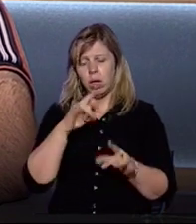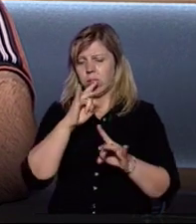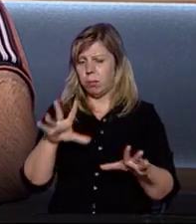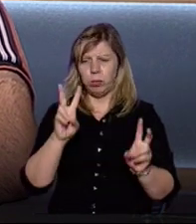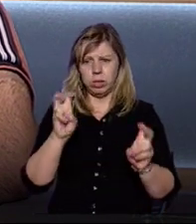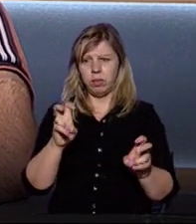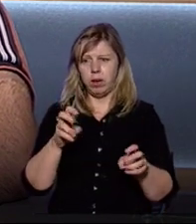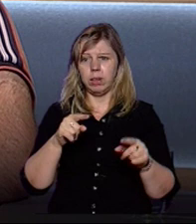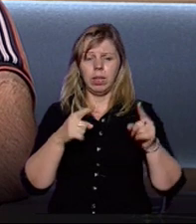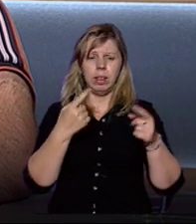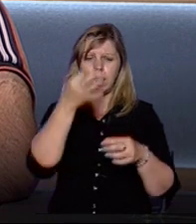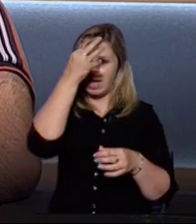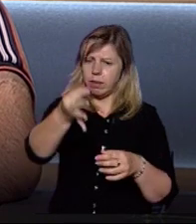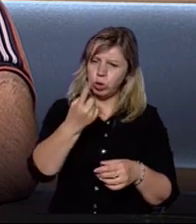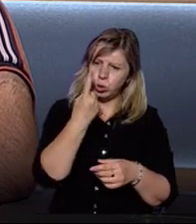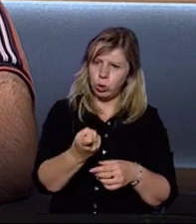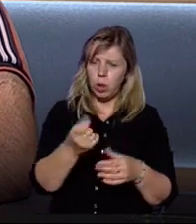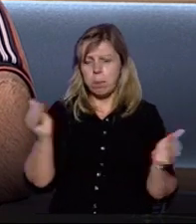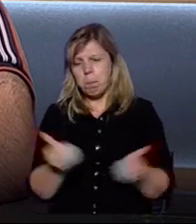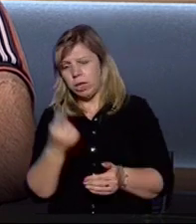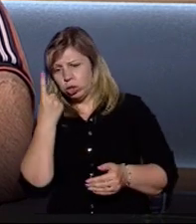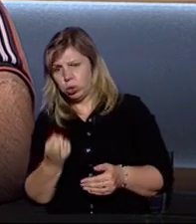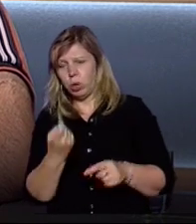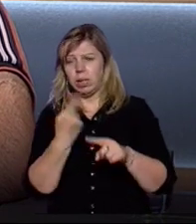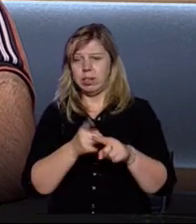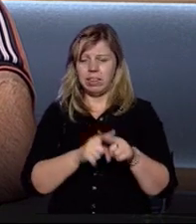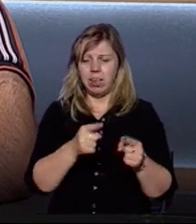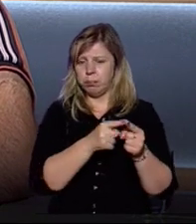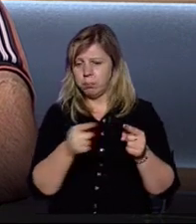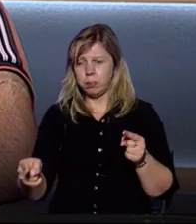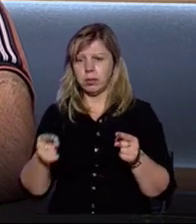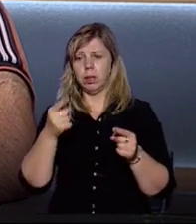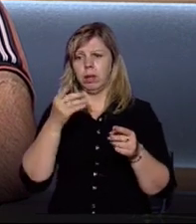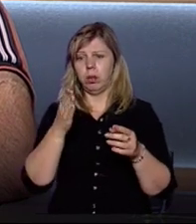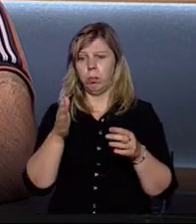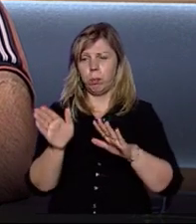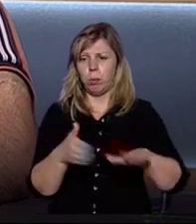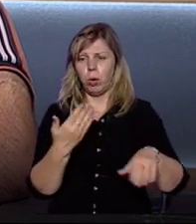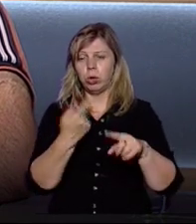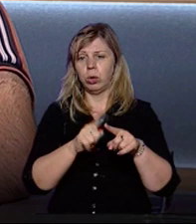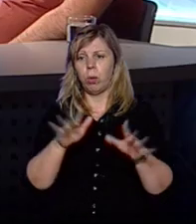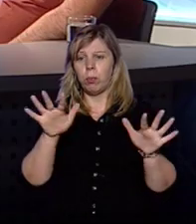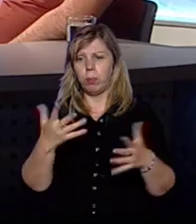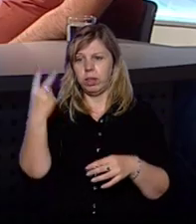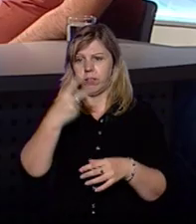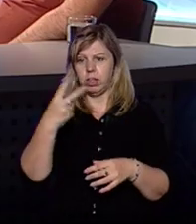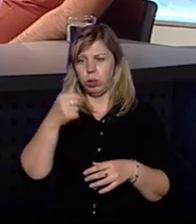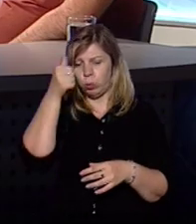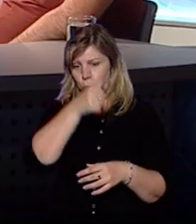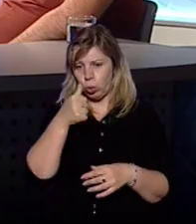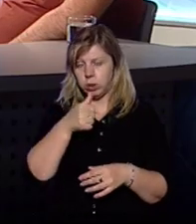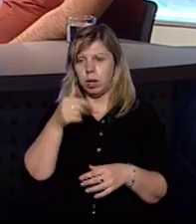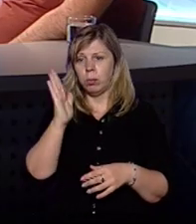називати нерівностого, не меншістого. Тобто цей процес якраз проходить до того моменту, що у 2020 році